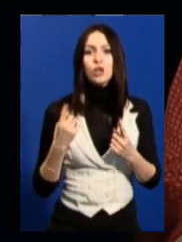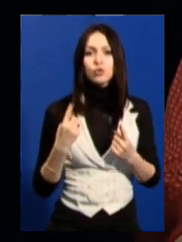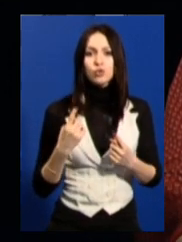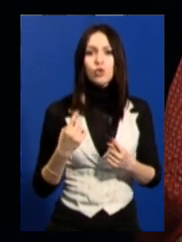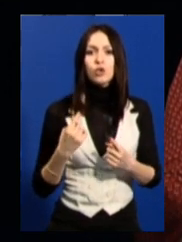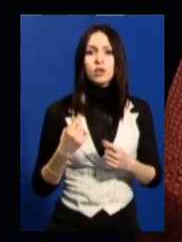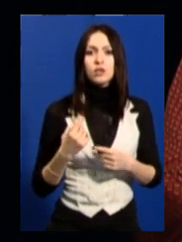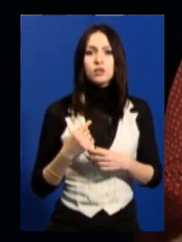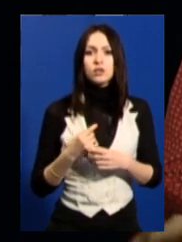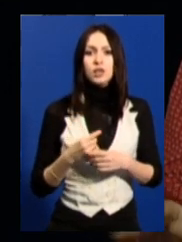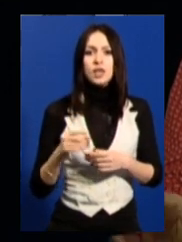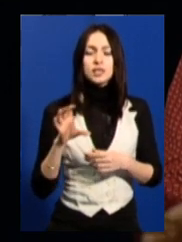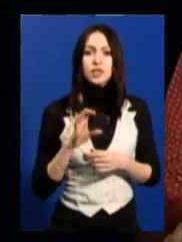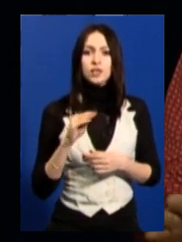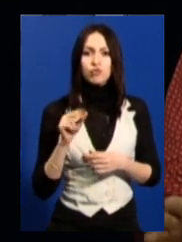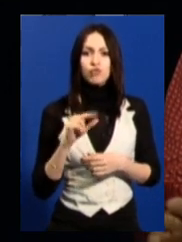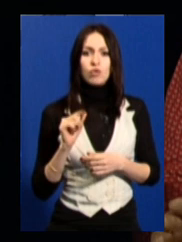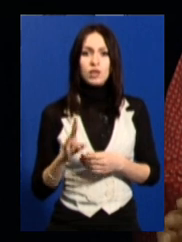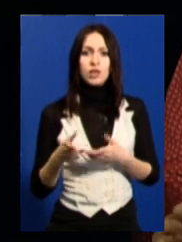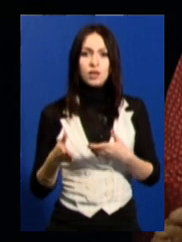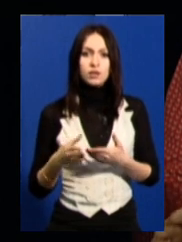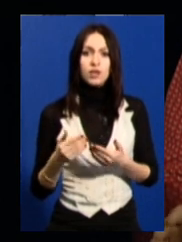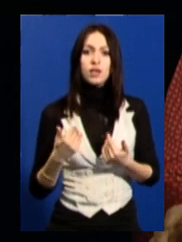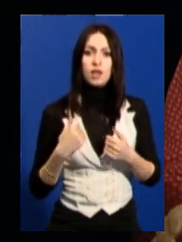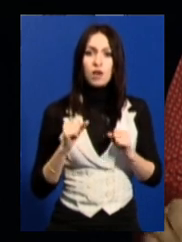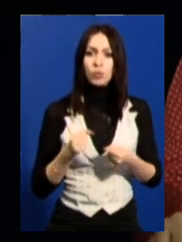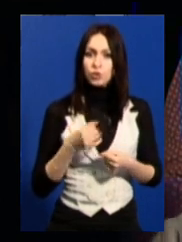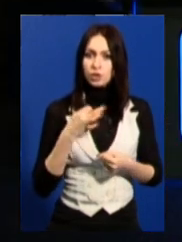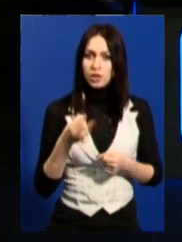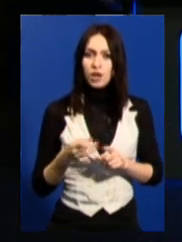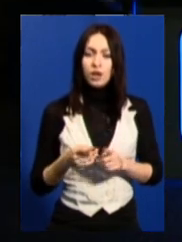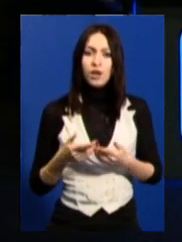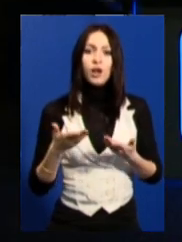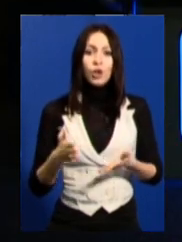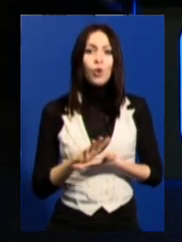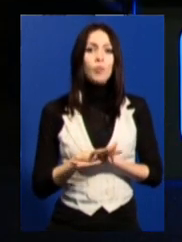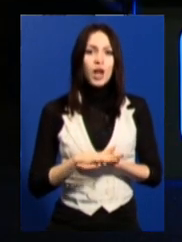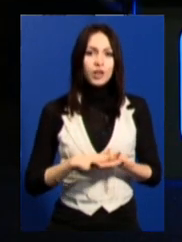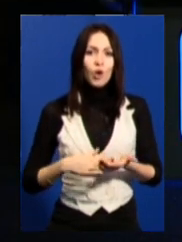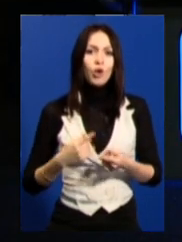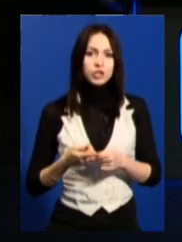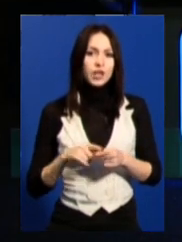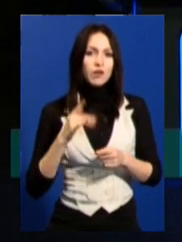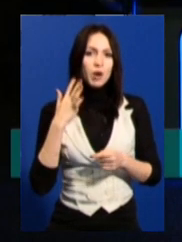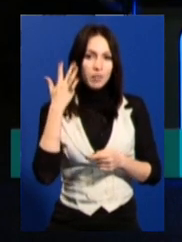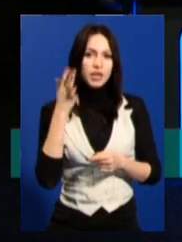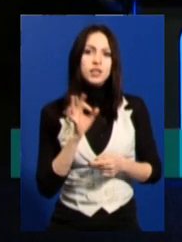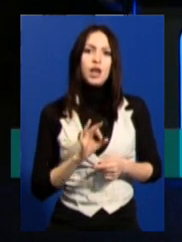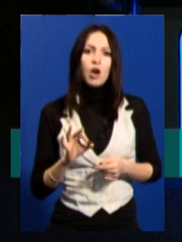Сергію Жадану. Я можу сказати, продовжити цю думку про